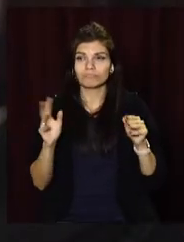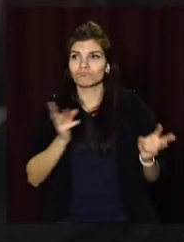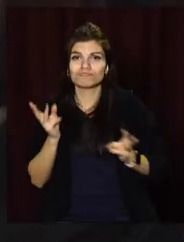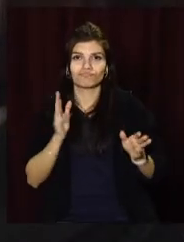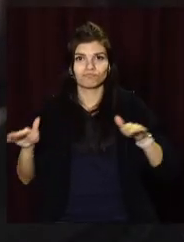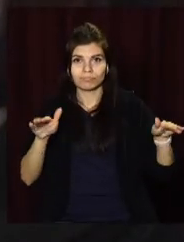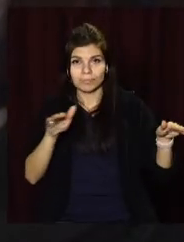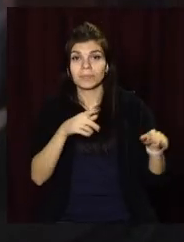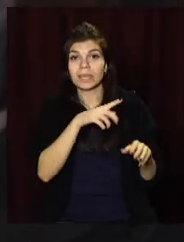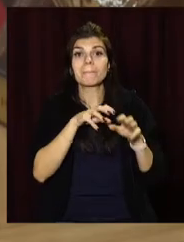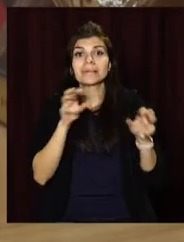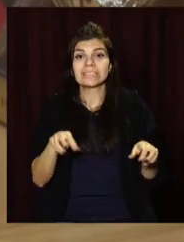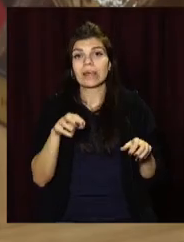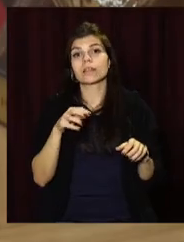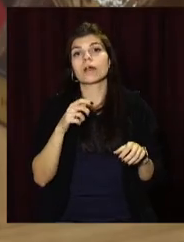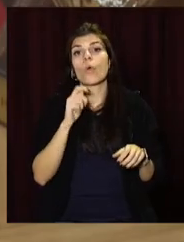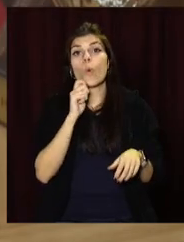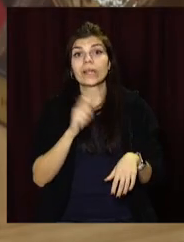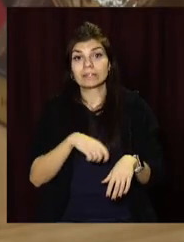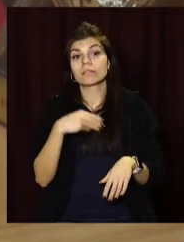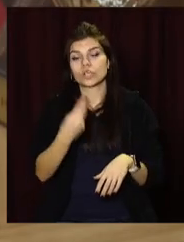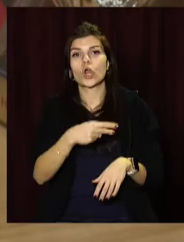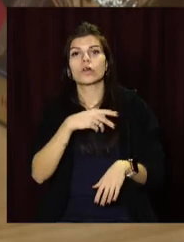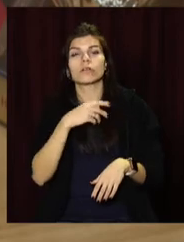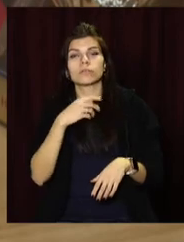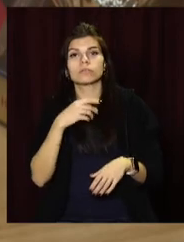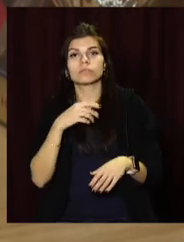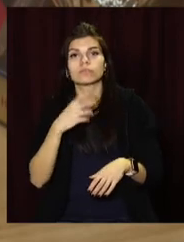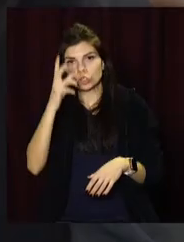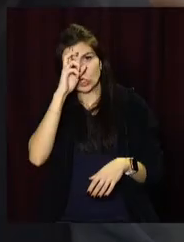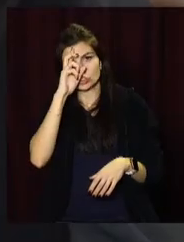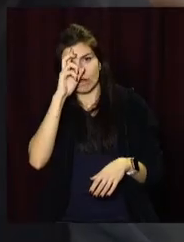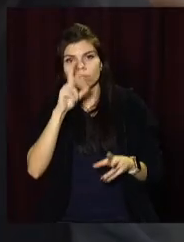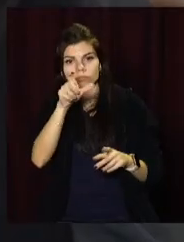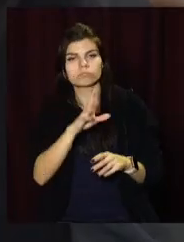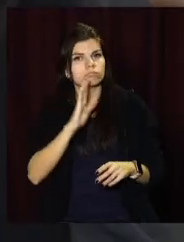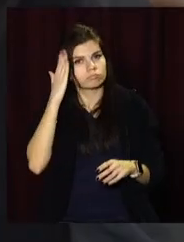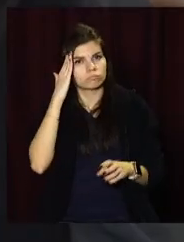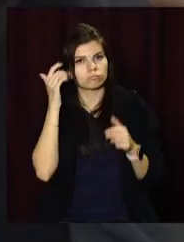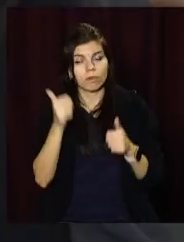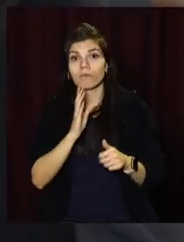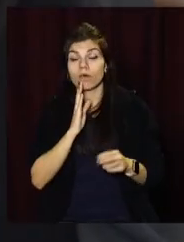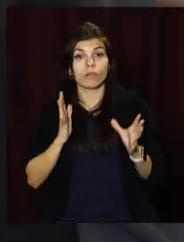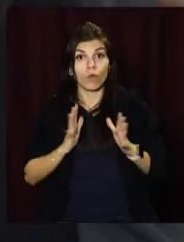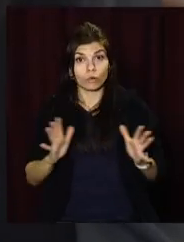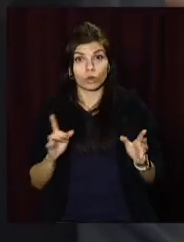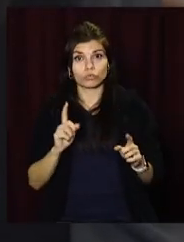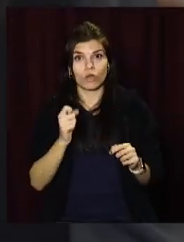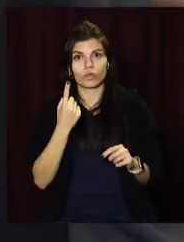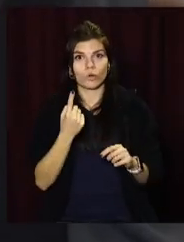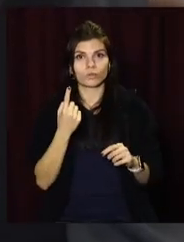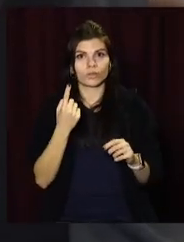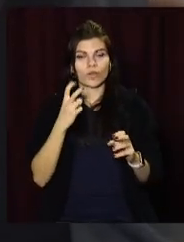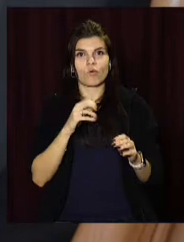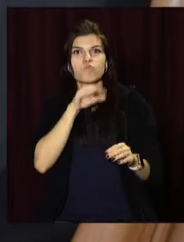президент України призначив їй державну стипендію, як видатній діячці науки. Жінка каже, не очікувала, що стане на один шабель